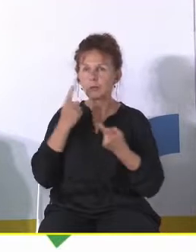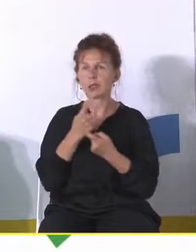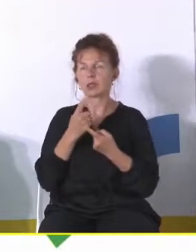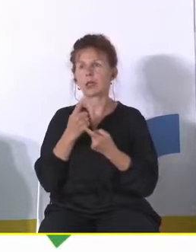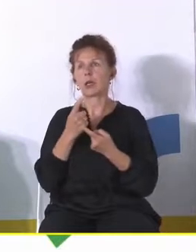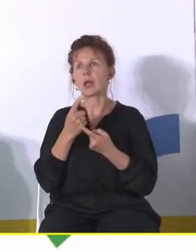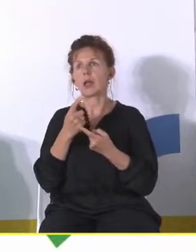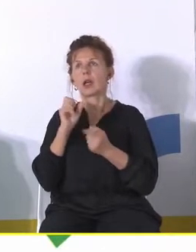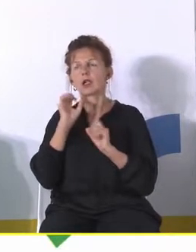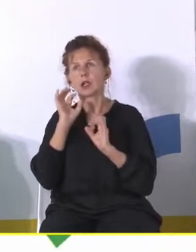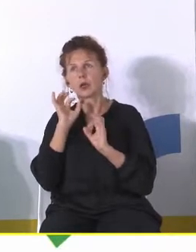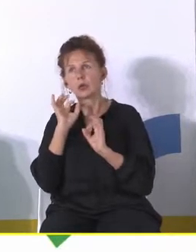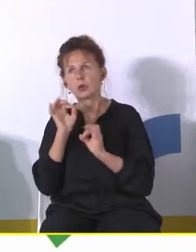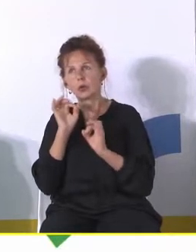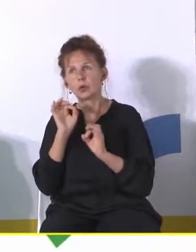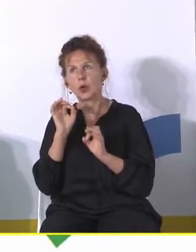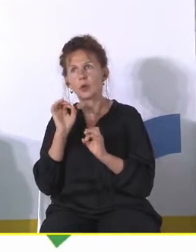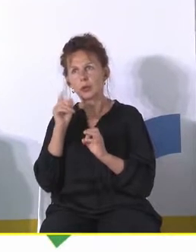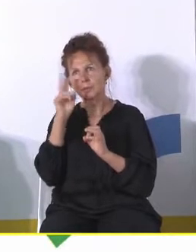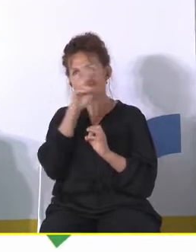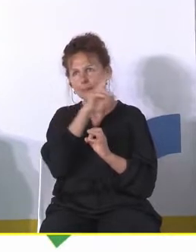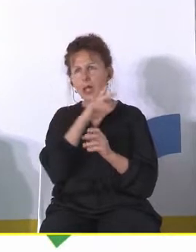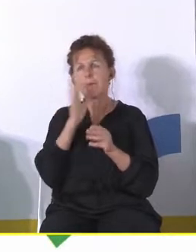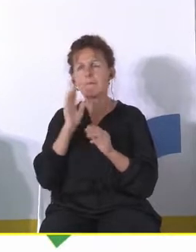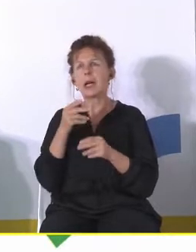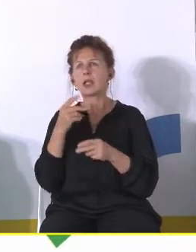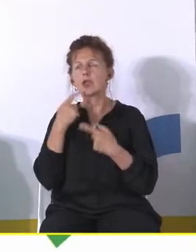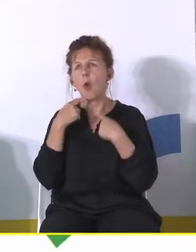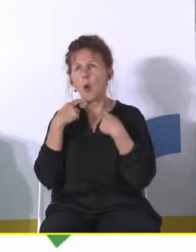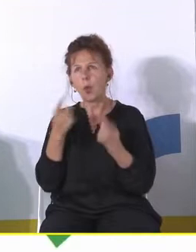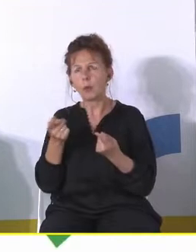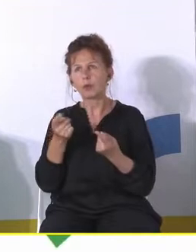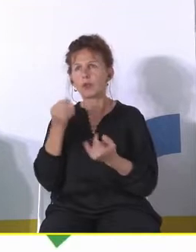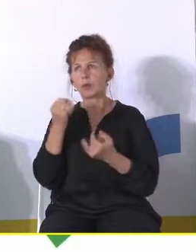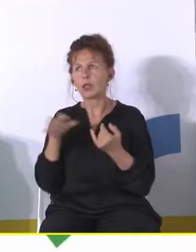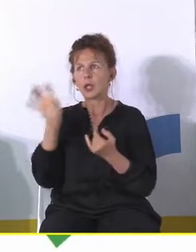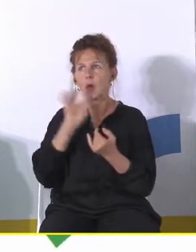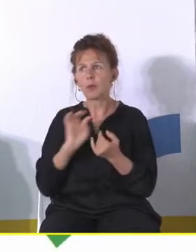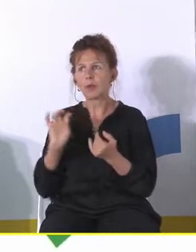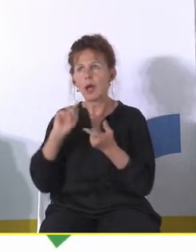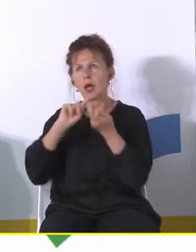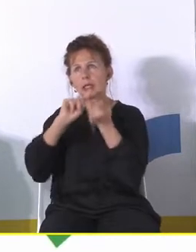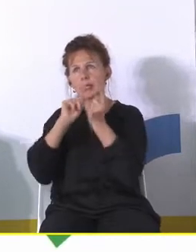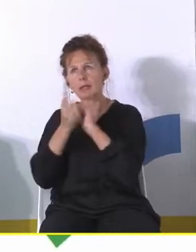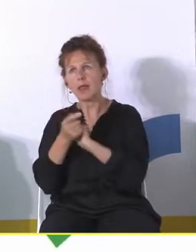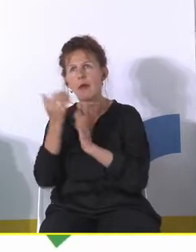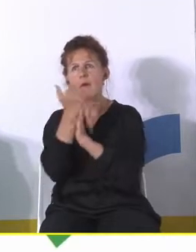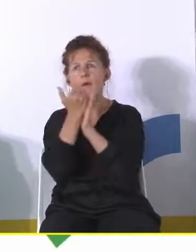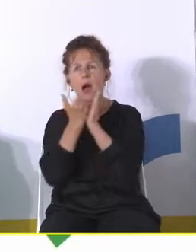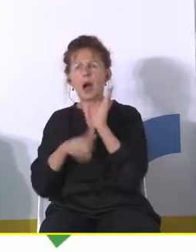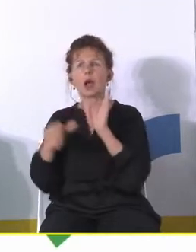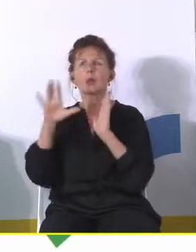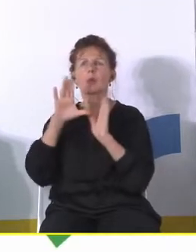taką dosyć intuicyjną tutaj moją odpowiedzią będzie to, że w momencie, kiedy obserwowalna zmiana warunków w mieście